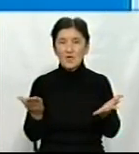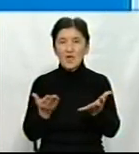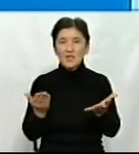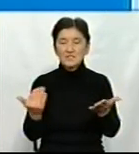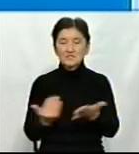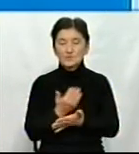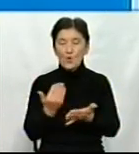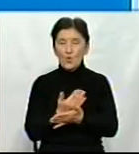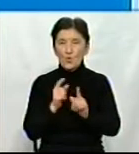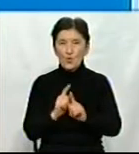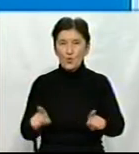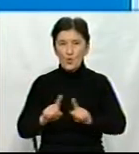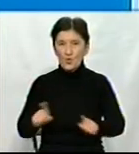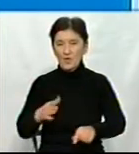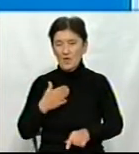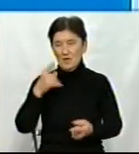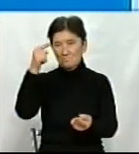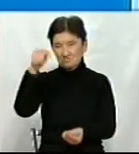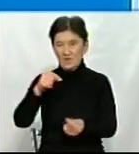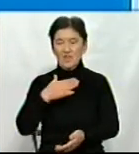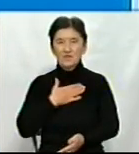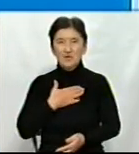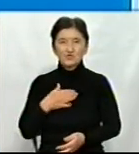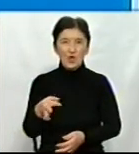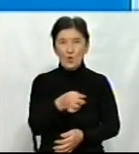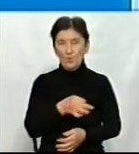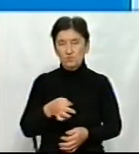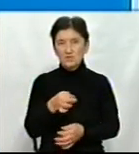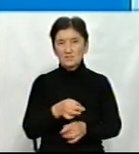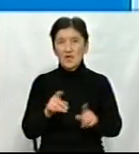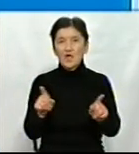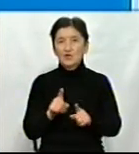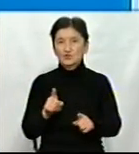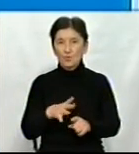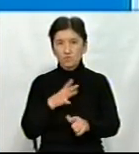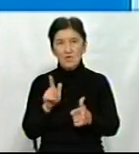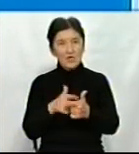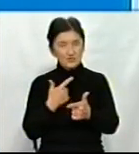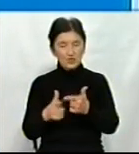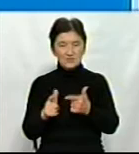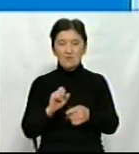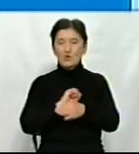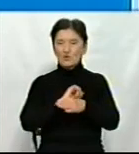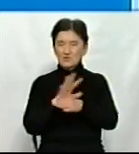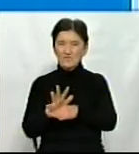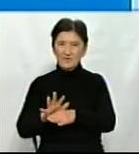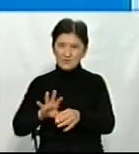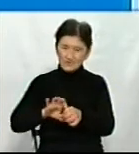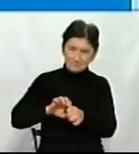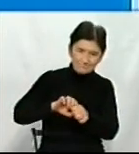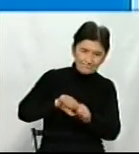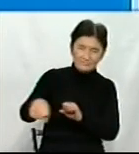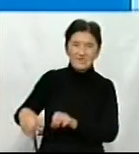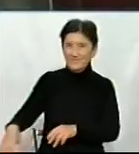-хау, які саме притаманні нашій області? Які сталися за цей рік? Чи все-таки коронавірус задавився? Наша